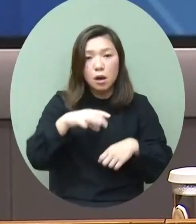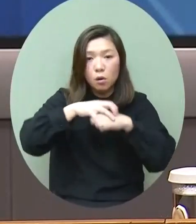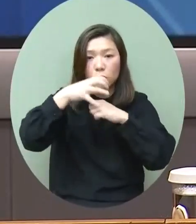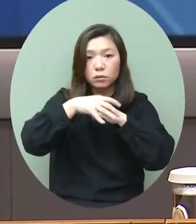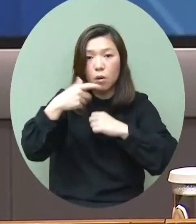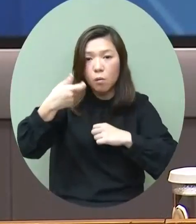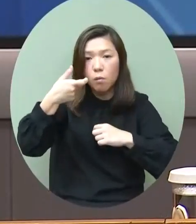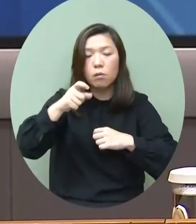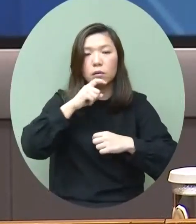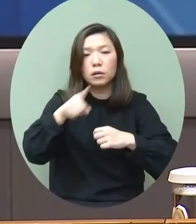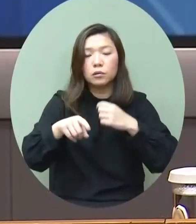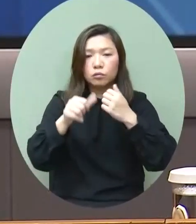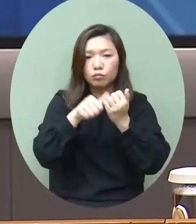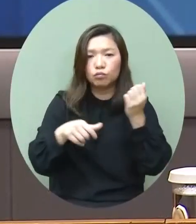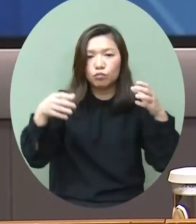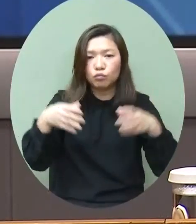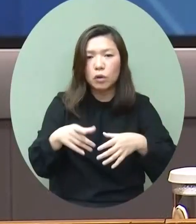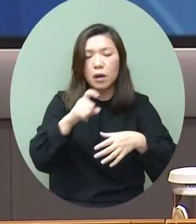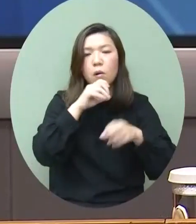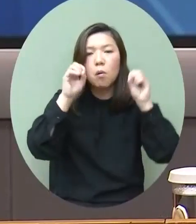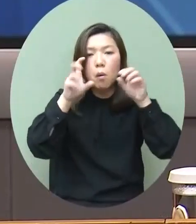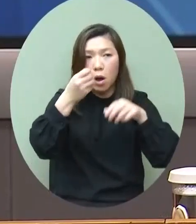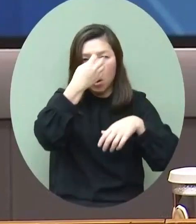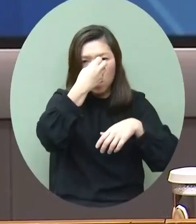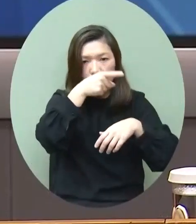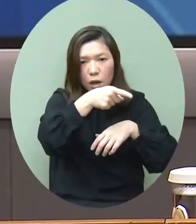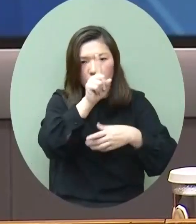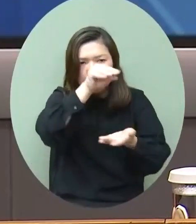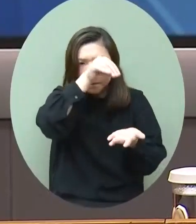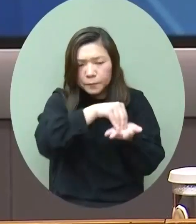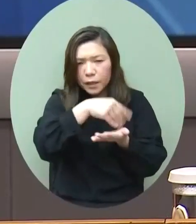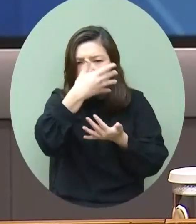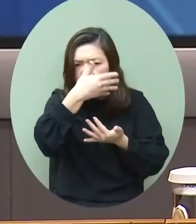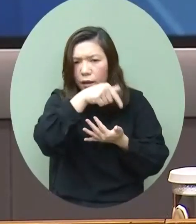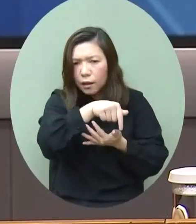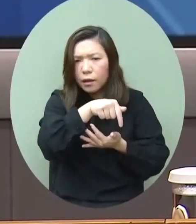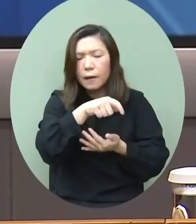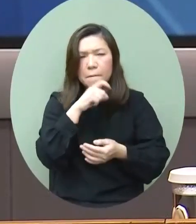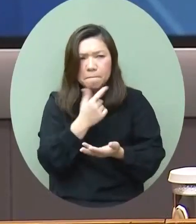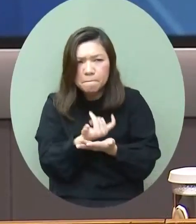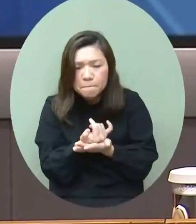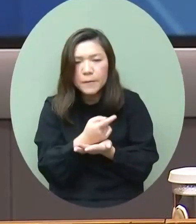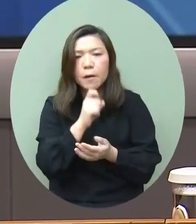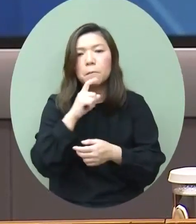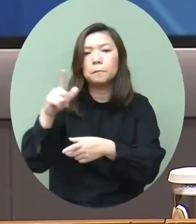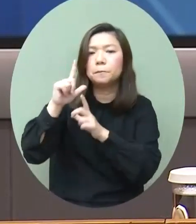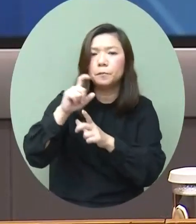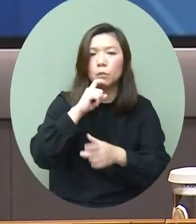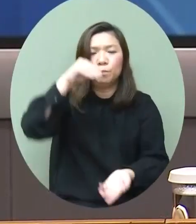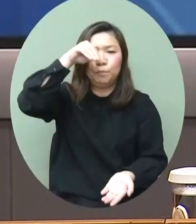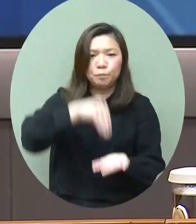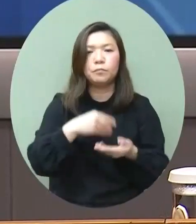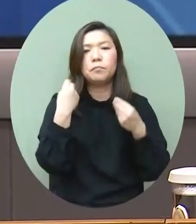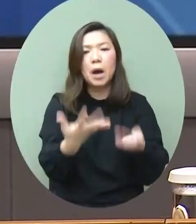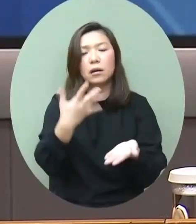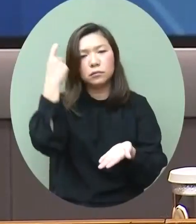基金組織在3月初公佈了對於香港一個定期的詳細分析評估報告再次肯定我們